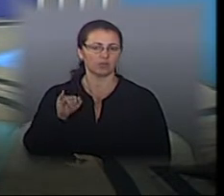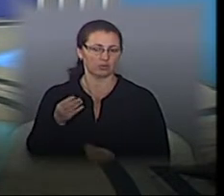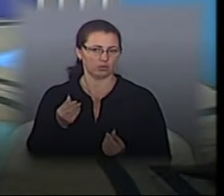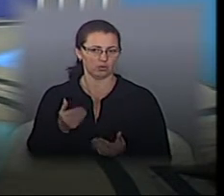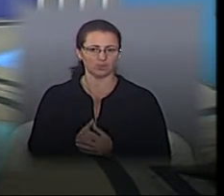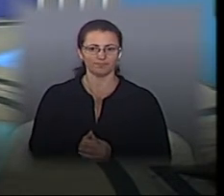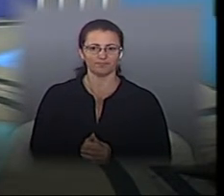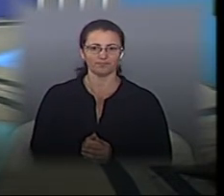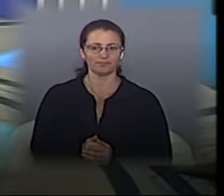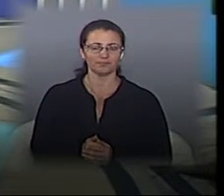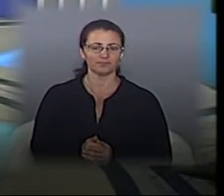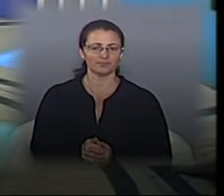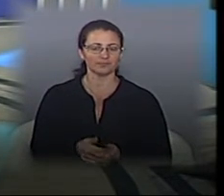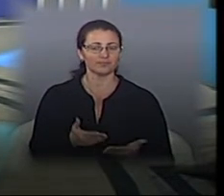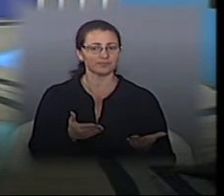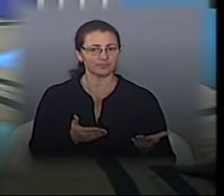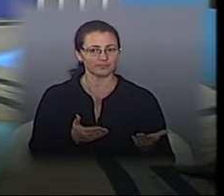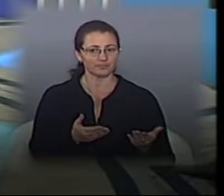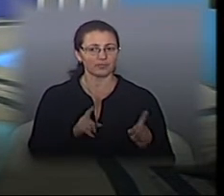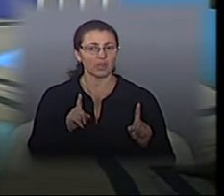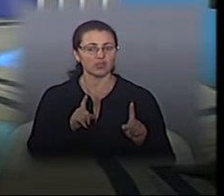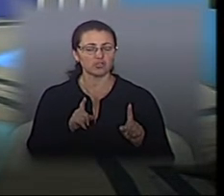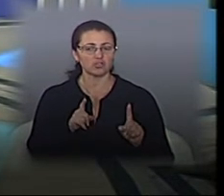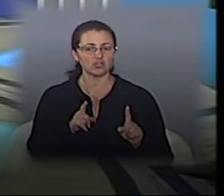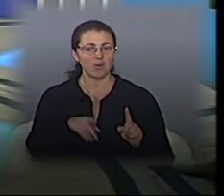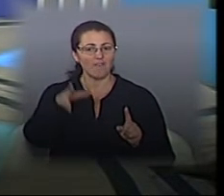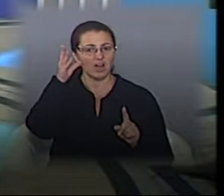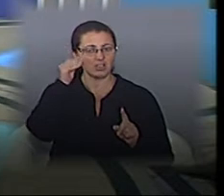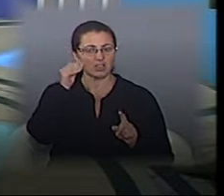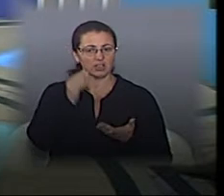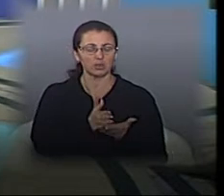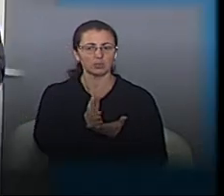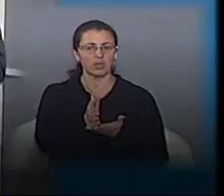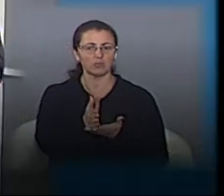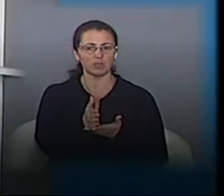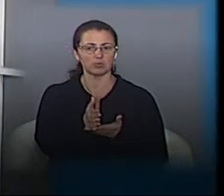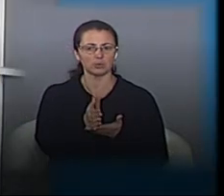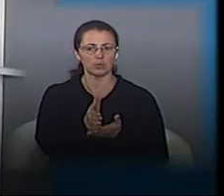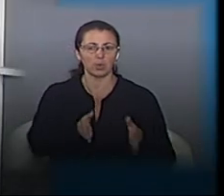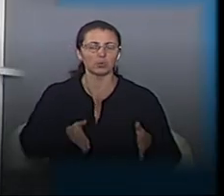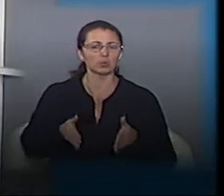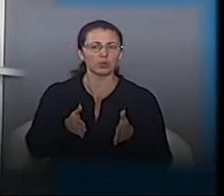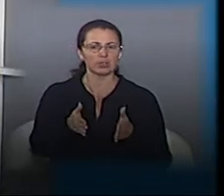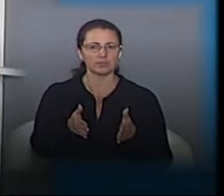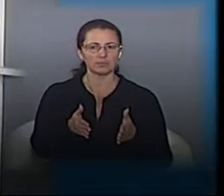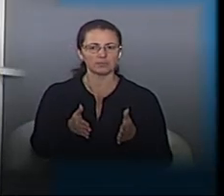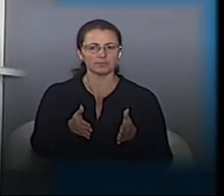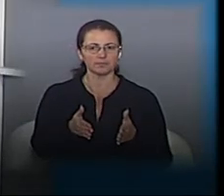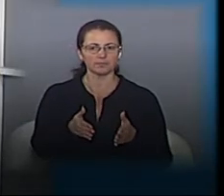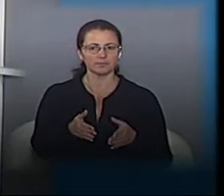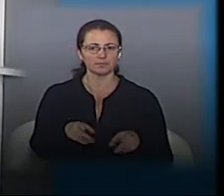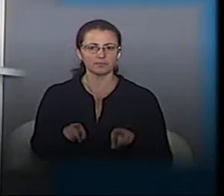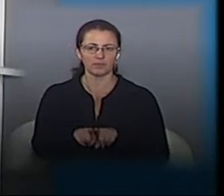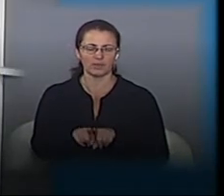Олександр, долучайтеся до розмови. Що вважаєте от у напрямку доріг таким,